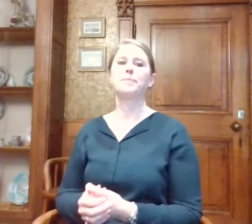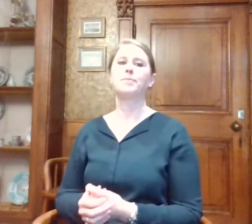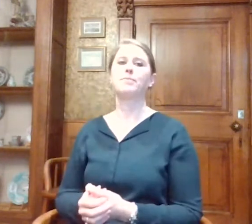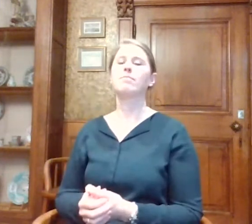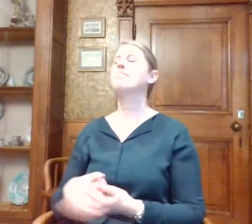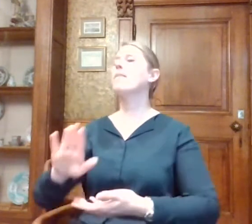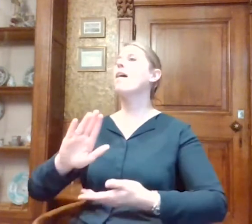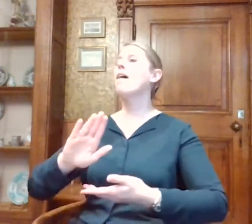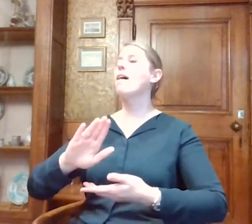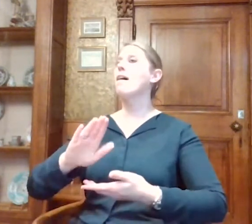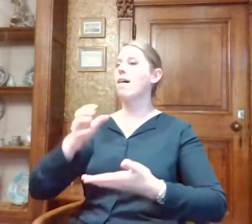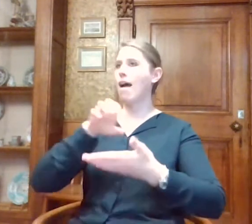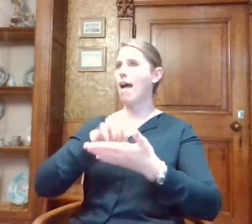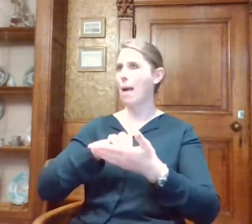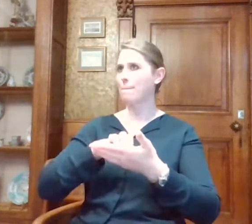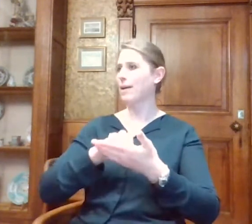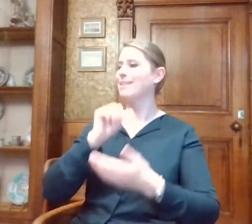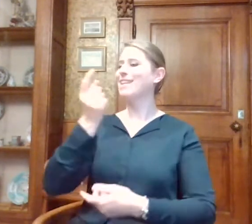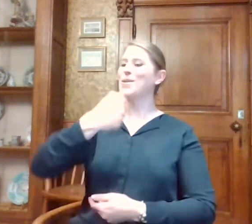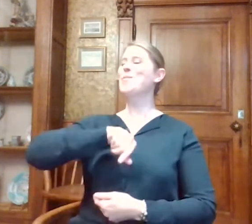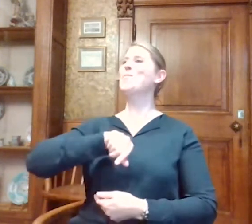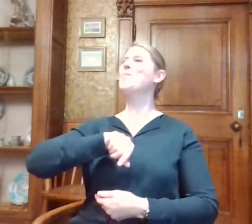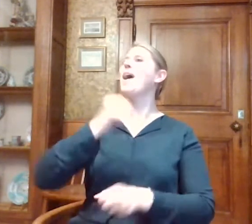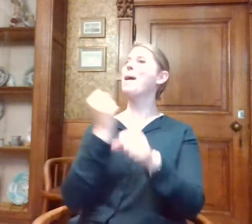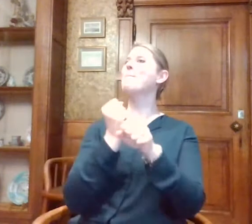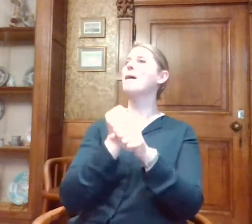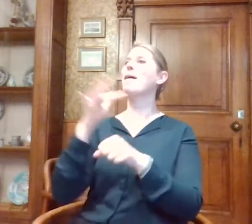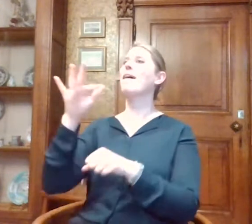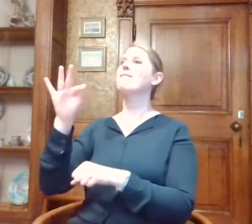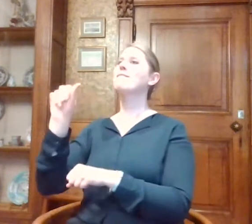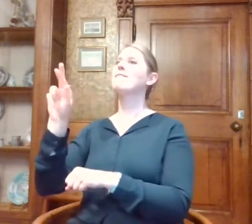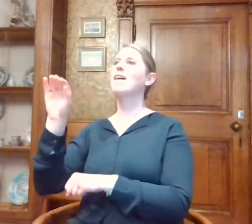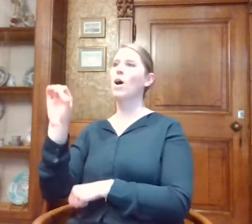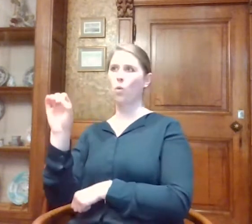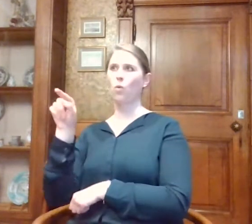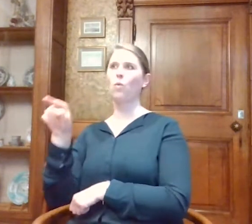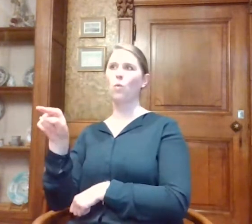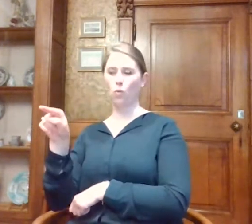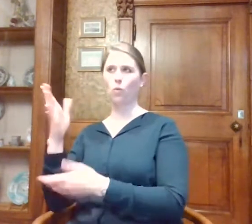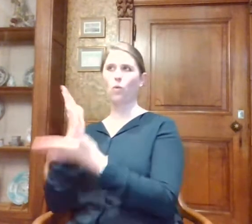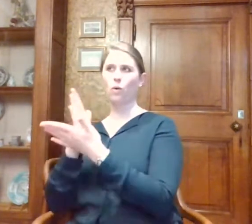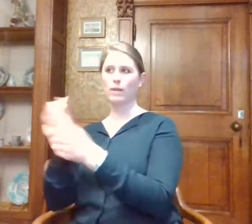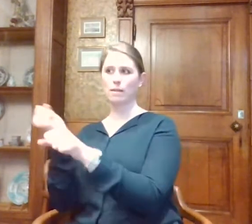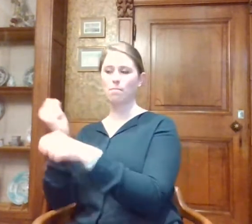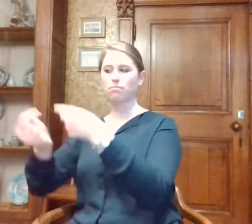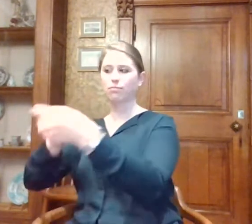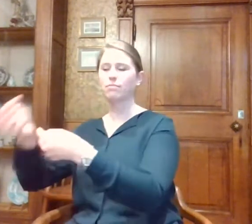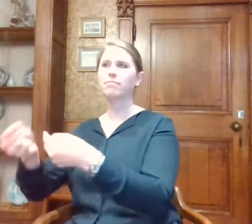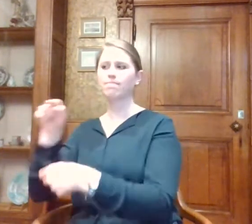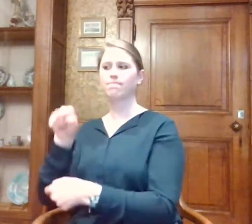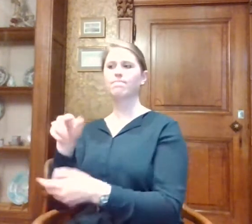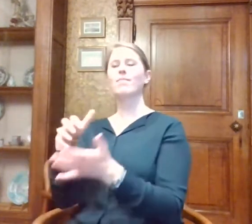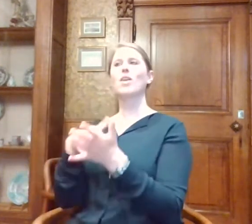De Erfgoed-app is niet door ons ontwikkeld. Nee, nee, is door VARO ontwikkeld. En het is een instrument om mensen eigenlijk